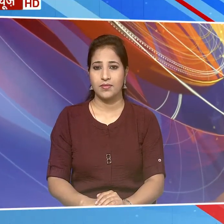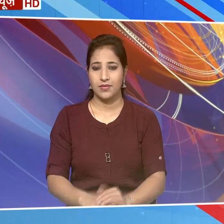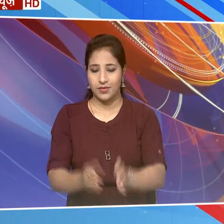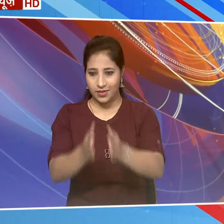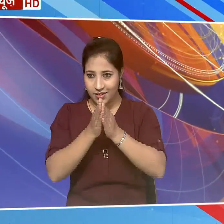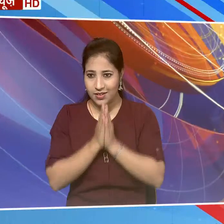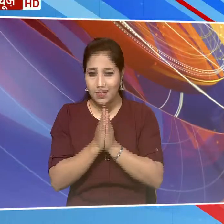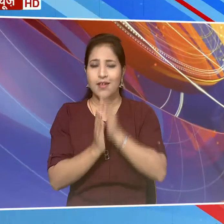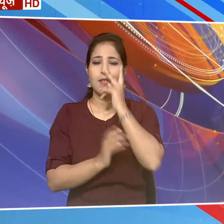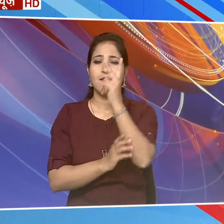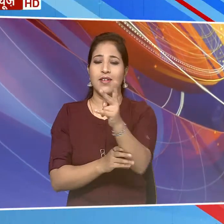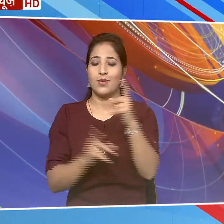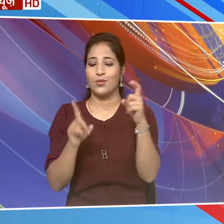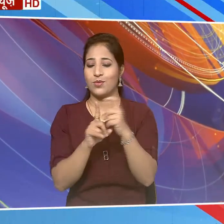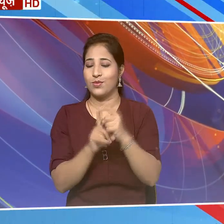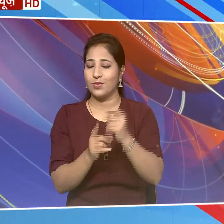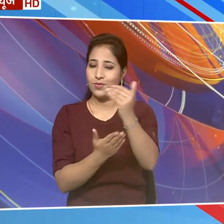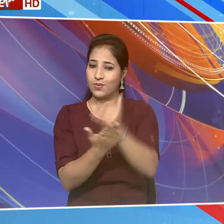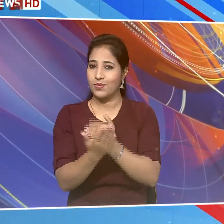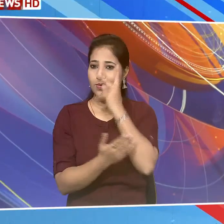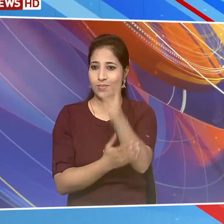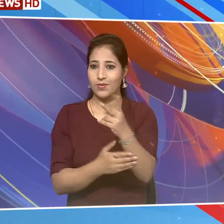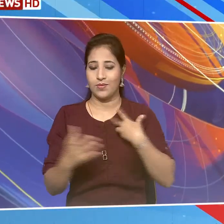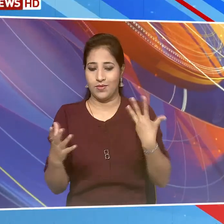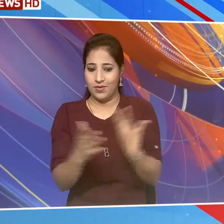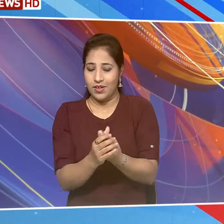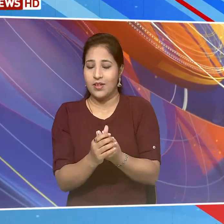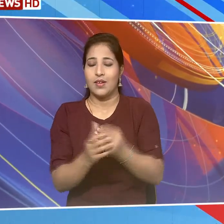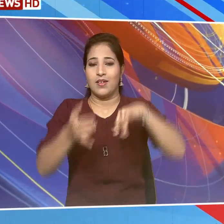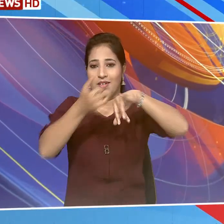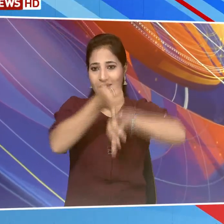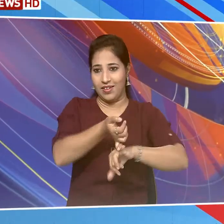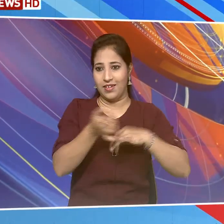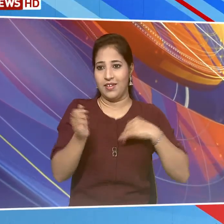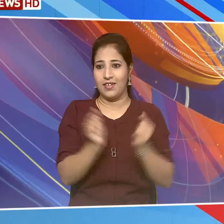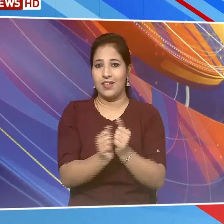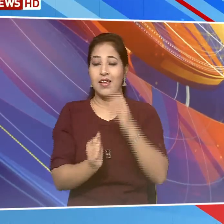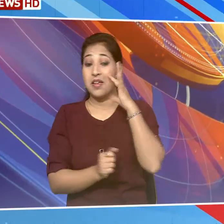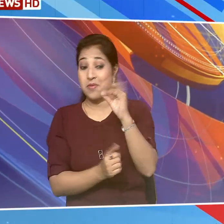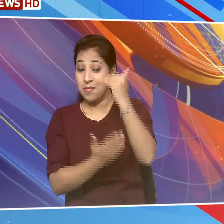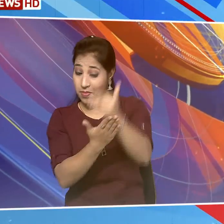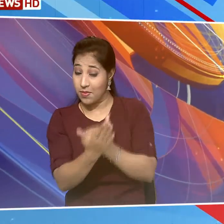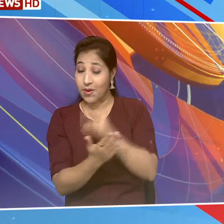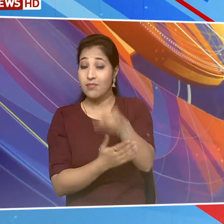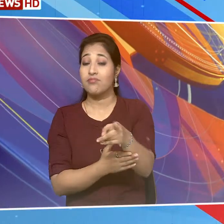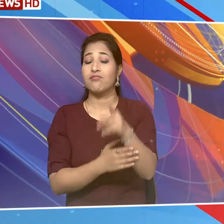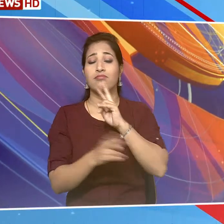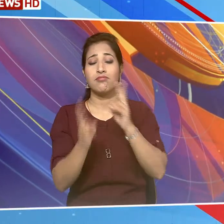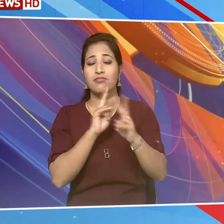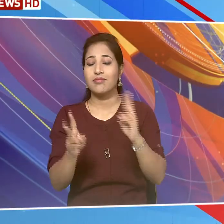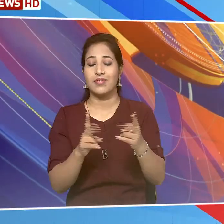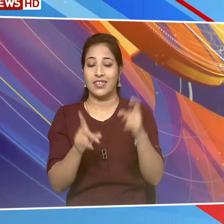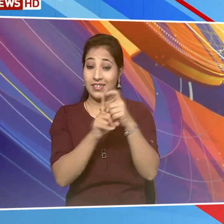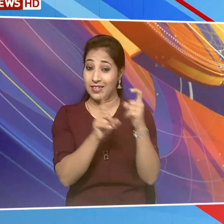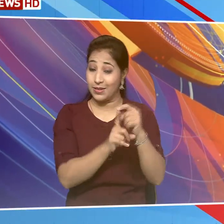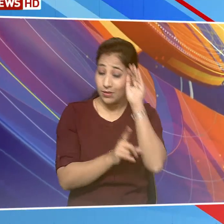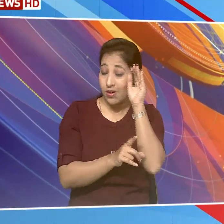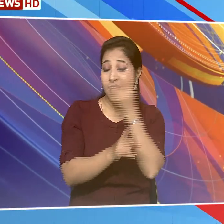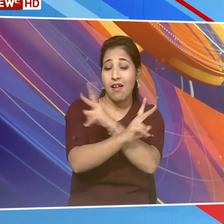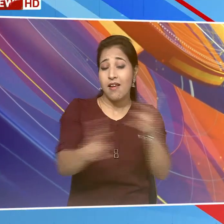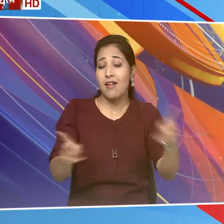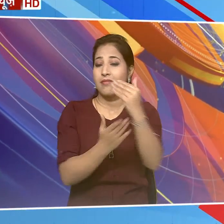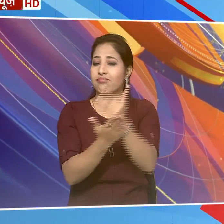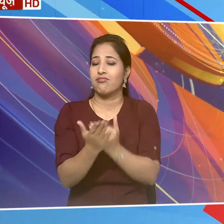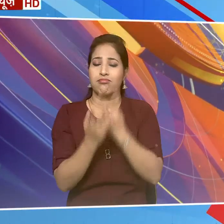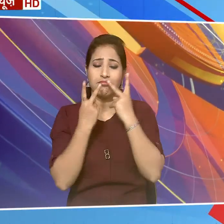नमस्कार आप देख रहे हैं डीडी प्रेमियर्स और आप के साथ मैं हूँ शहलानिकार अपने इस खास प्रोग्राम में हम बात करते हैं दूरदर्शन के विभिने नेटवर्क्स पर